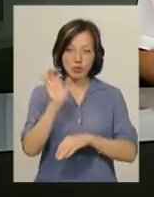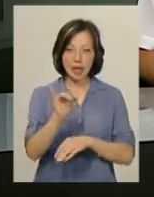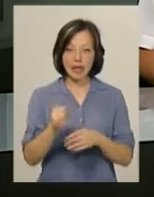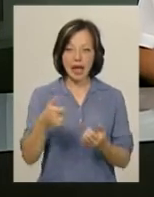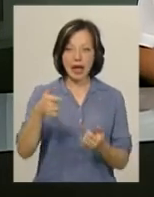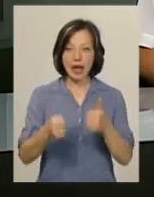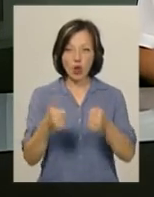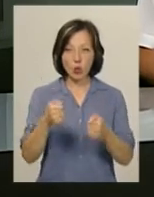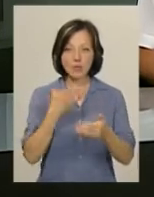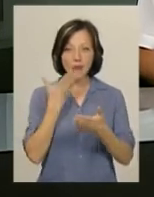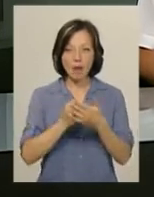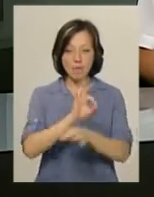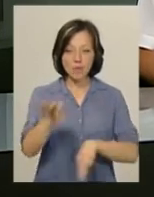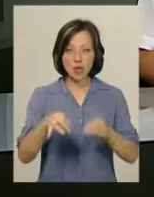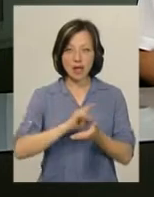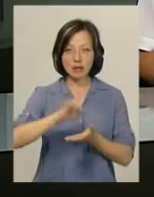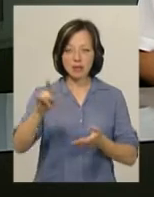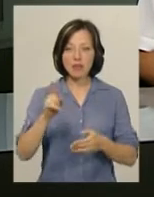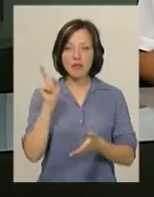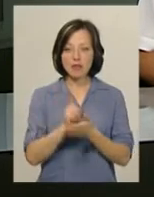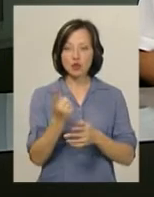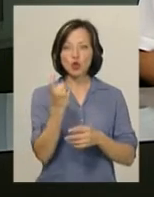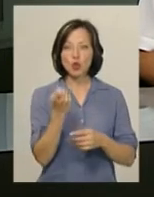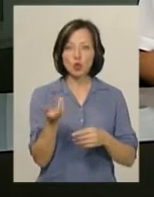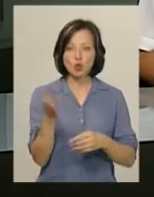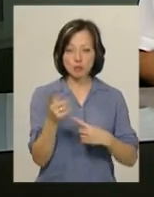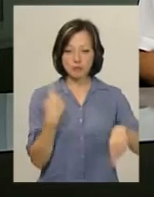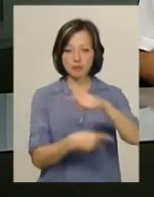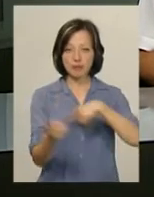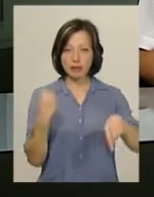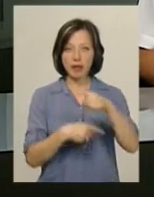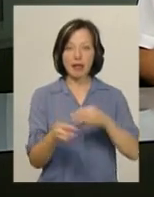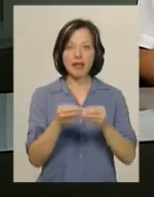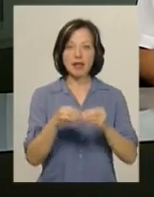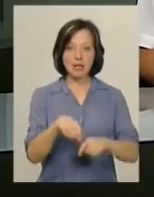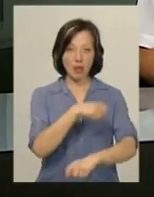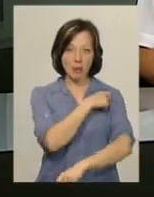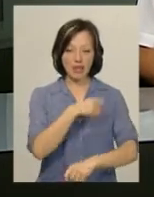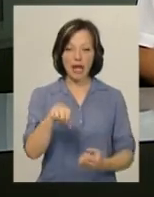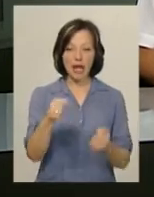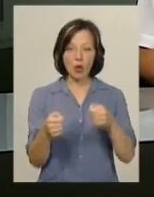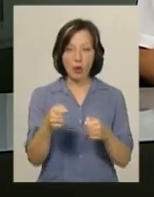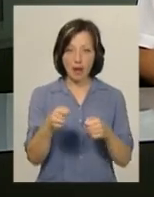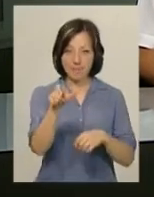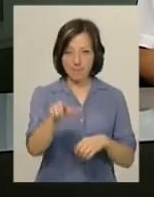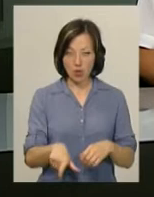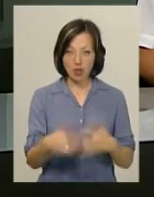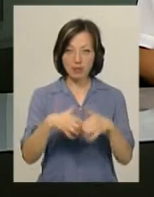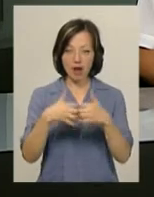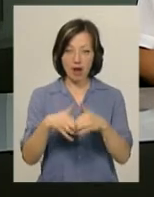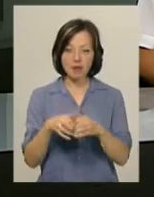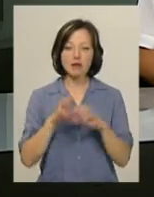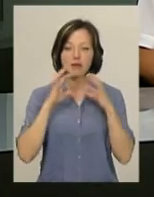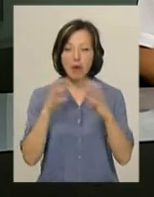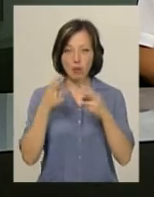своїми моделями. Літаки мали подолати 100 кіл, а це 10 кілометрів повітряної дистанції. Керує моделью пілот, механік дбає